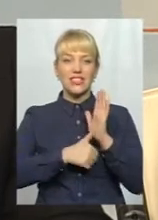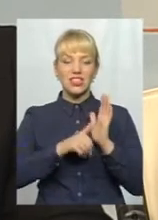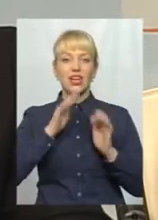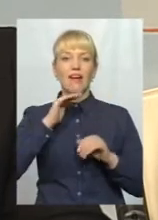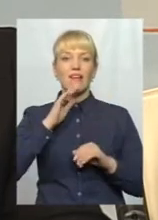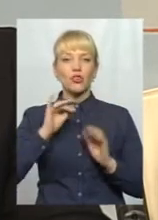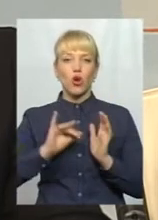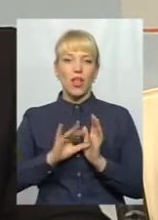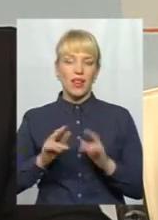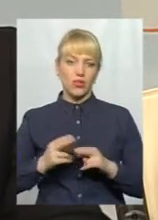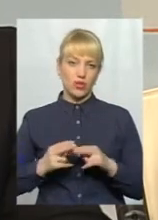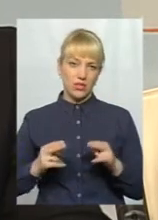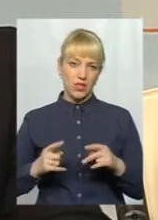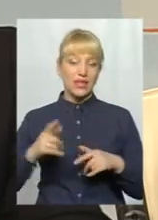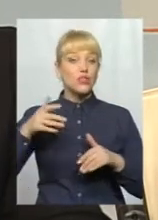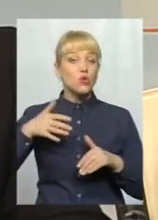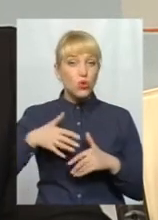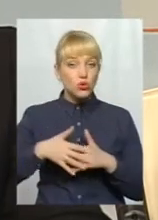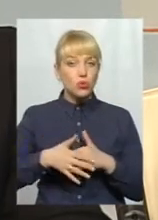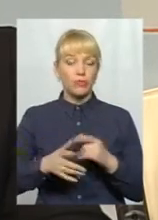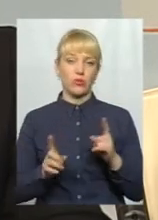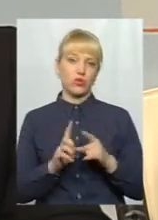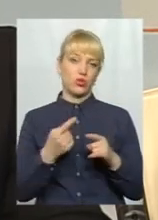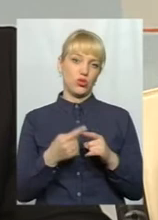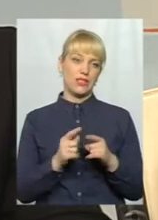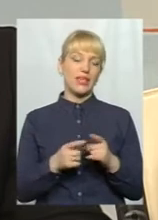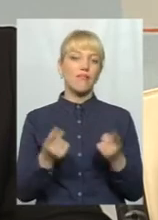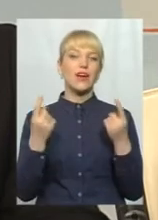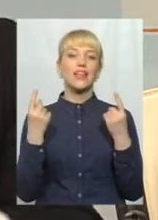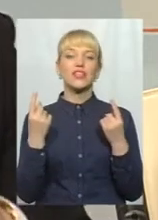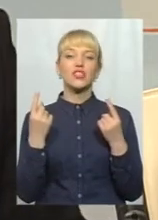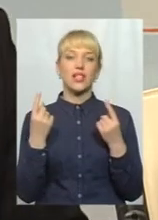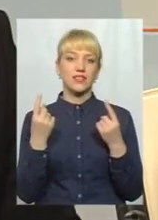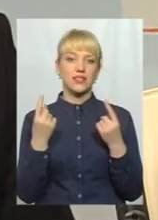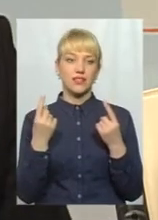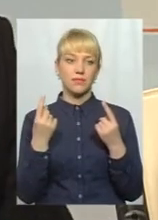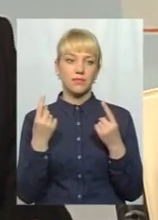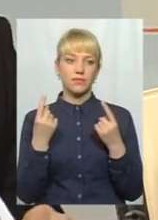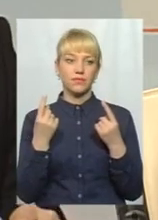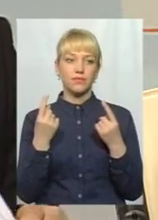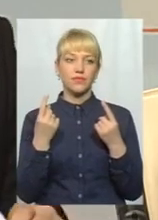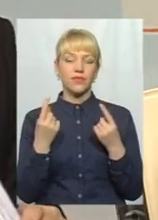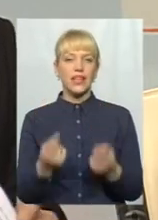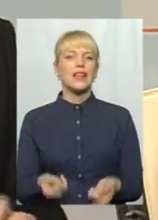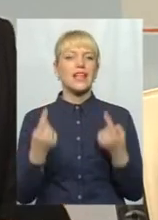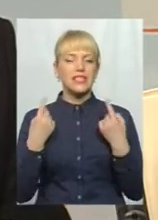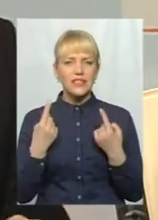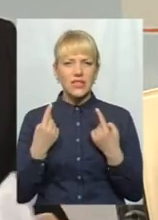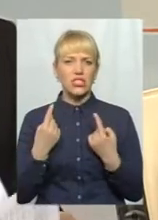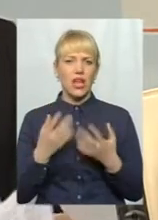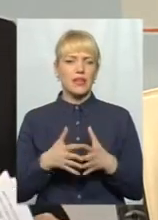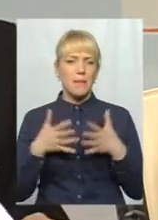зрозуміло, що це дуже величезні, надзвичайно такі